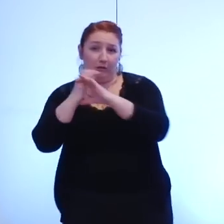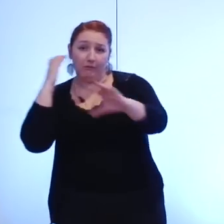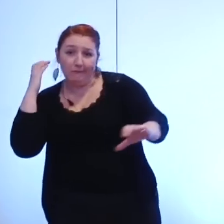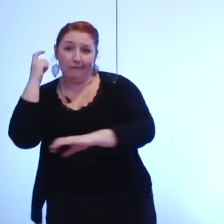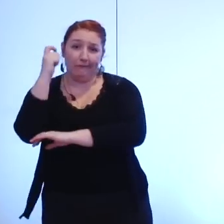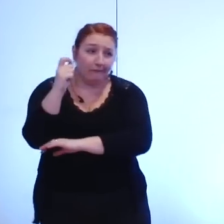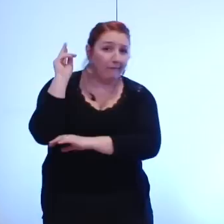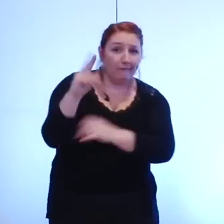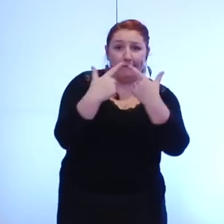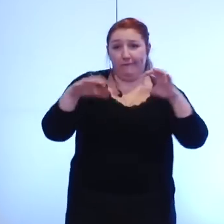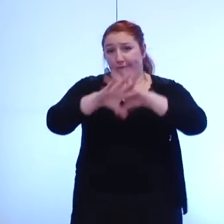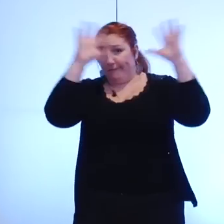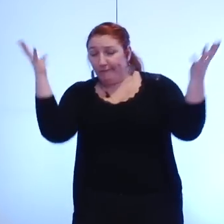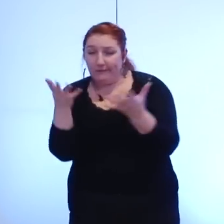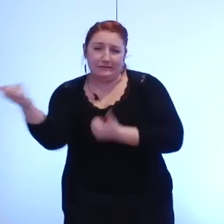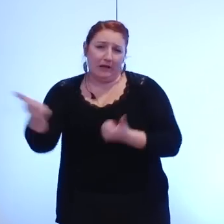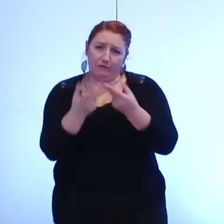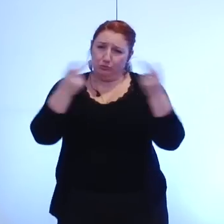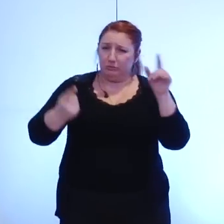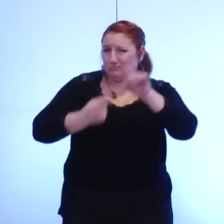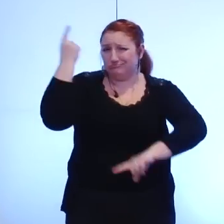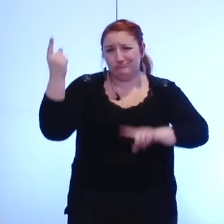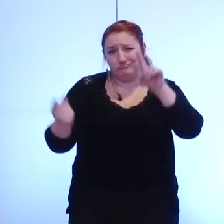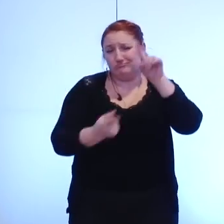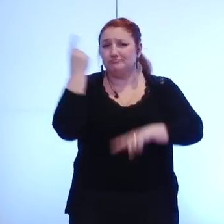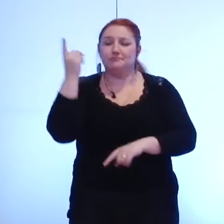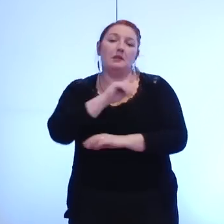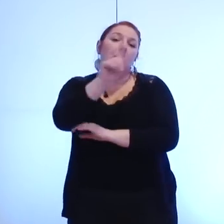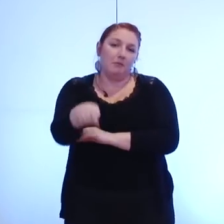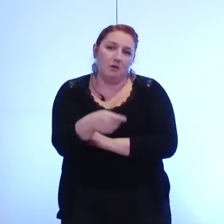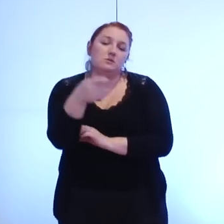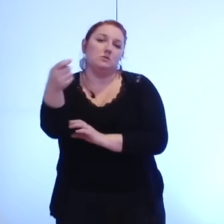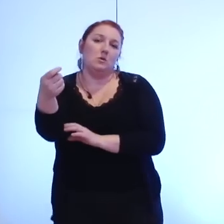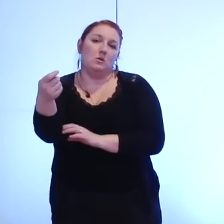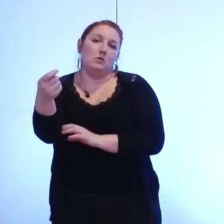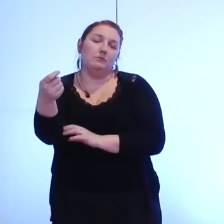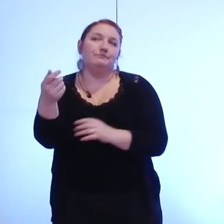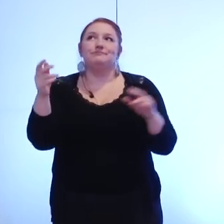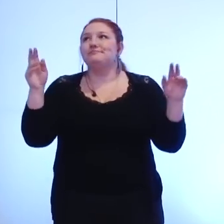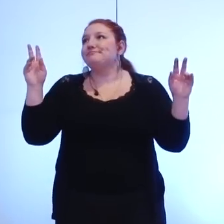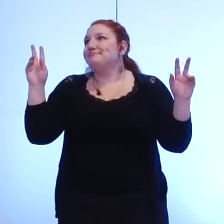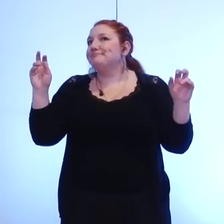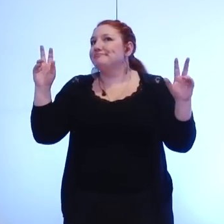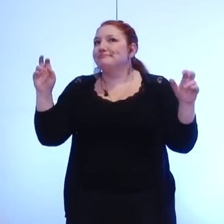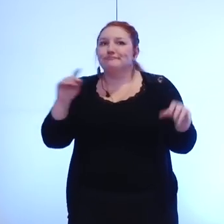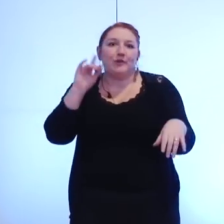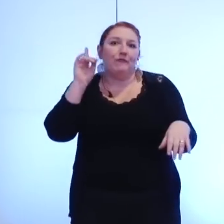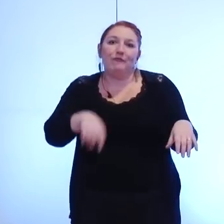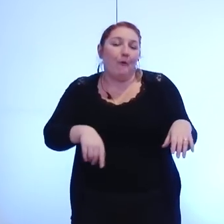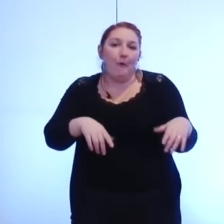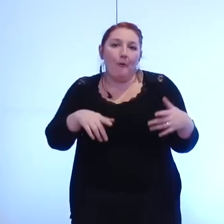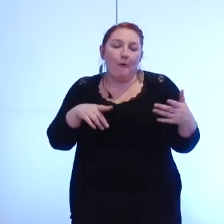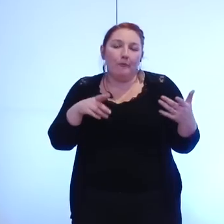essentiel et qui doit bien sûr trouver je dirais sa cohérence dans l